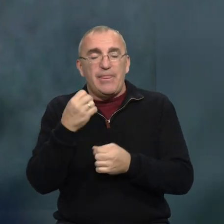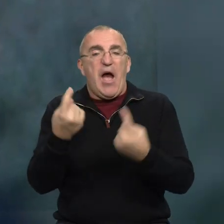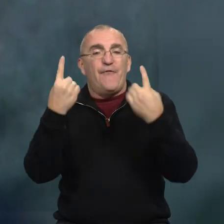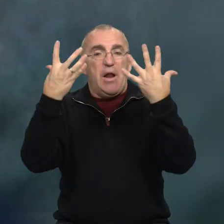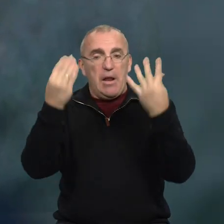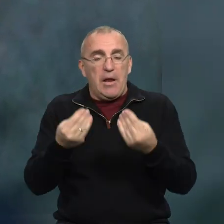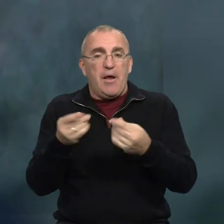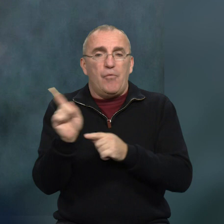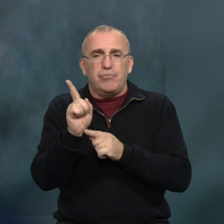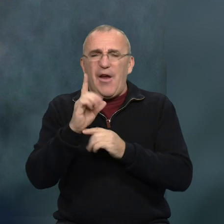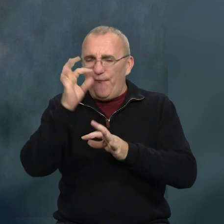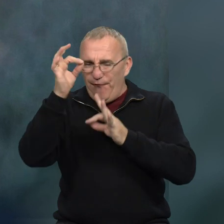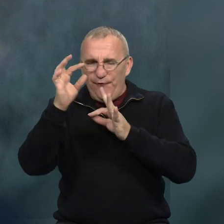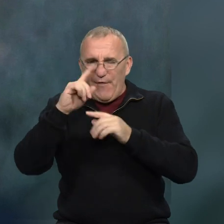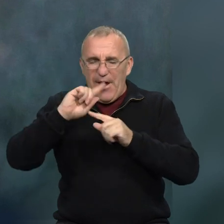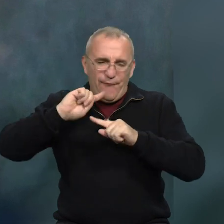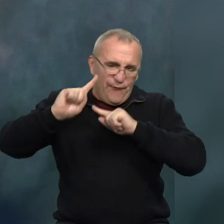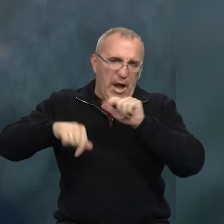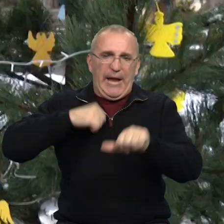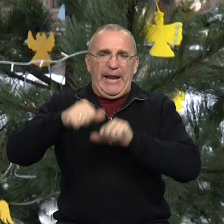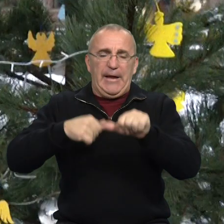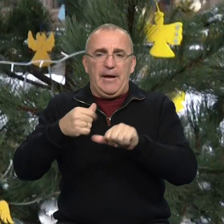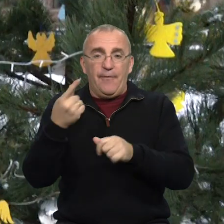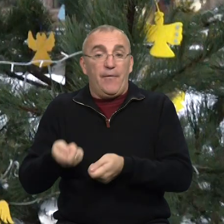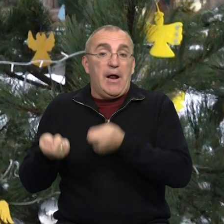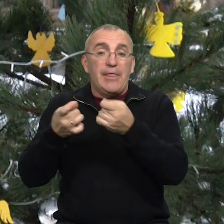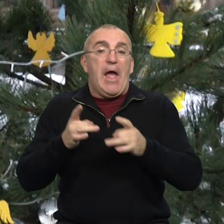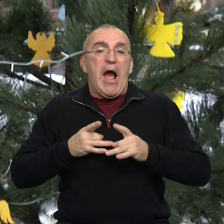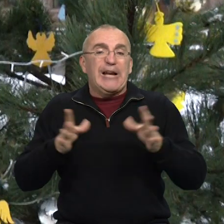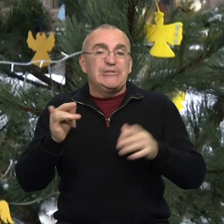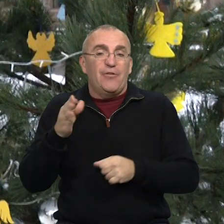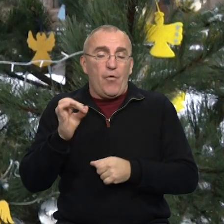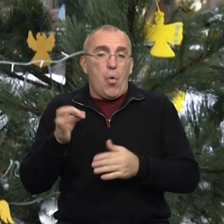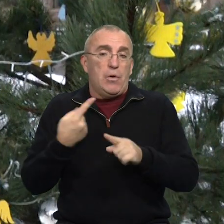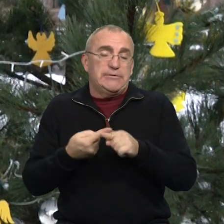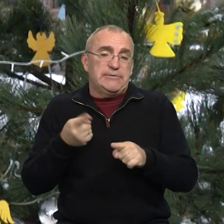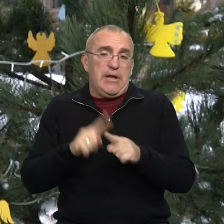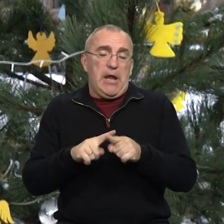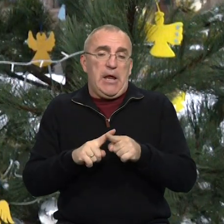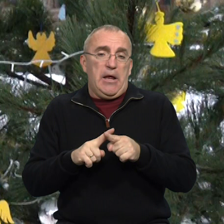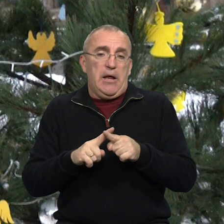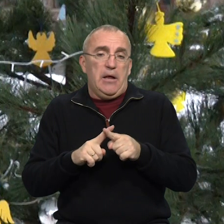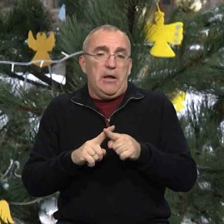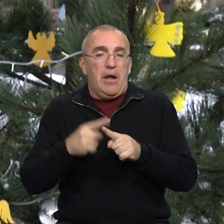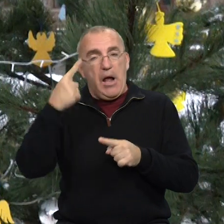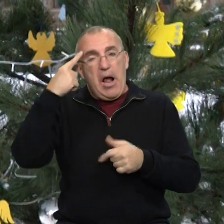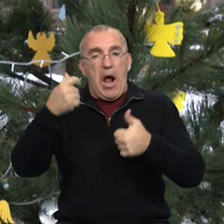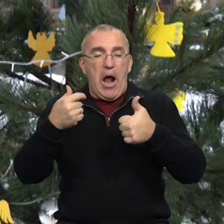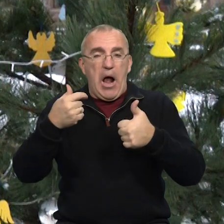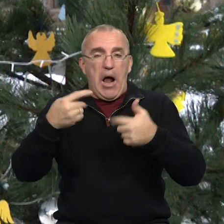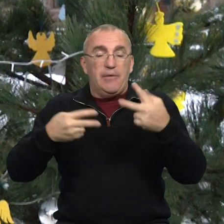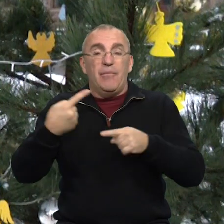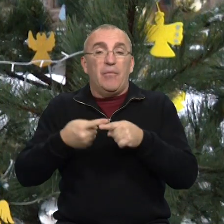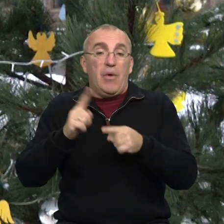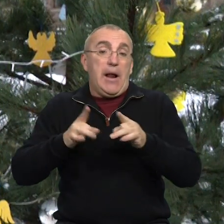на Великдень, він горить весь рік, але в Україну його завозять на Різдво. До Різдва це більше асоціюють.